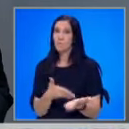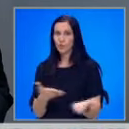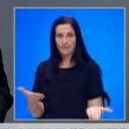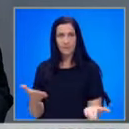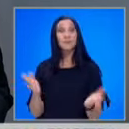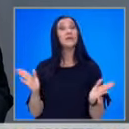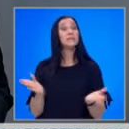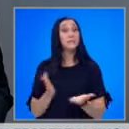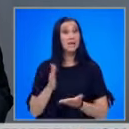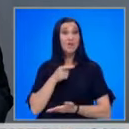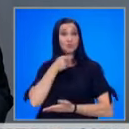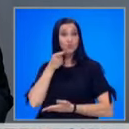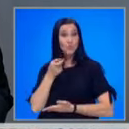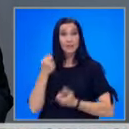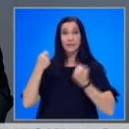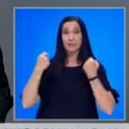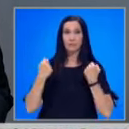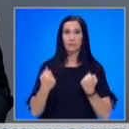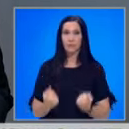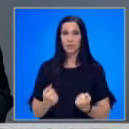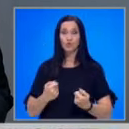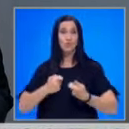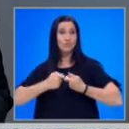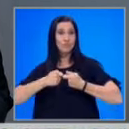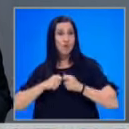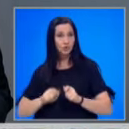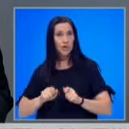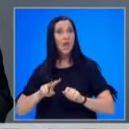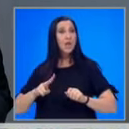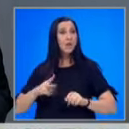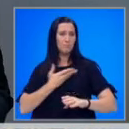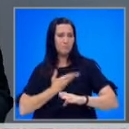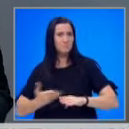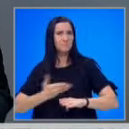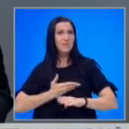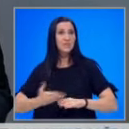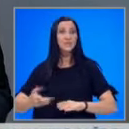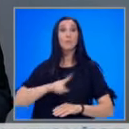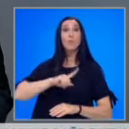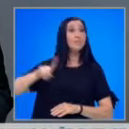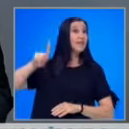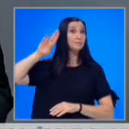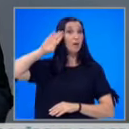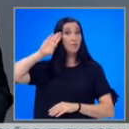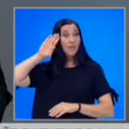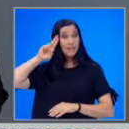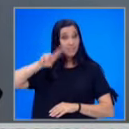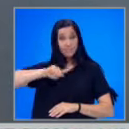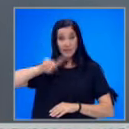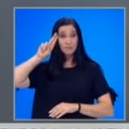за тежко нарушение или системно неизпълнение на служебните задължения,